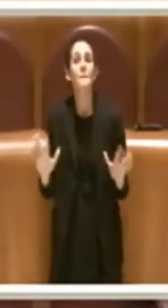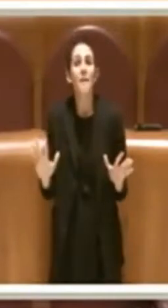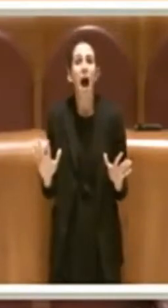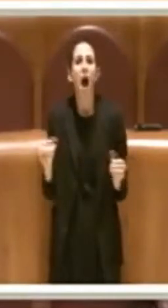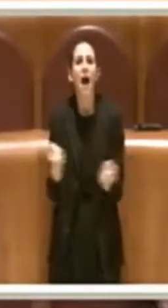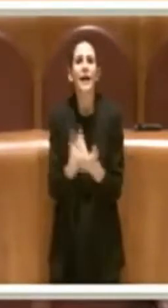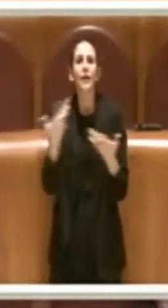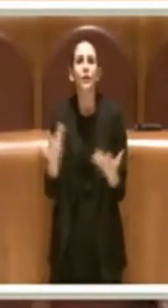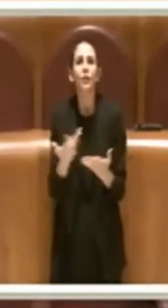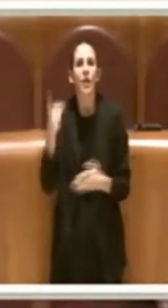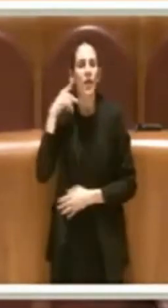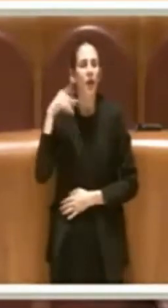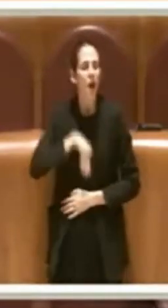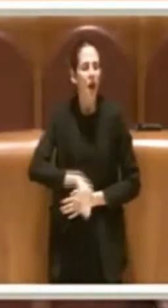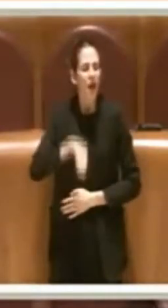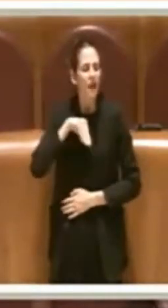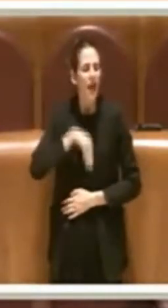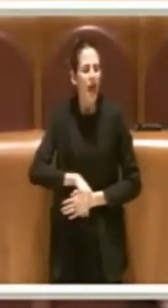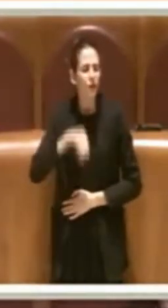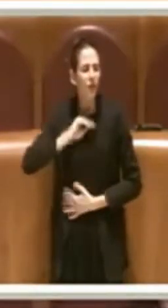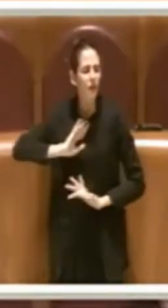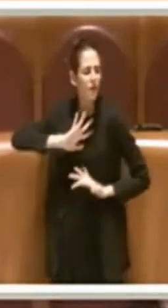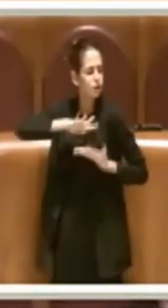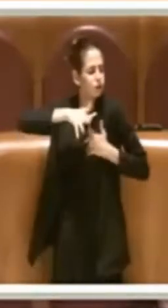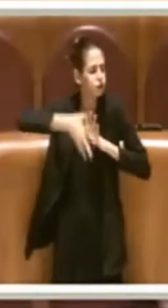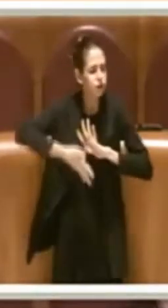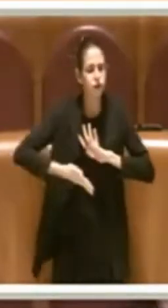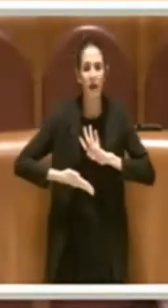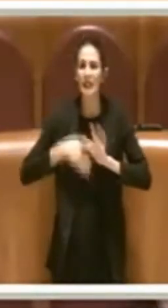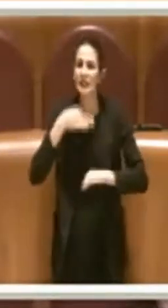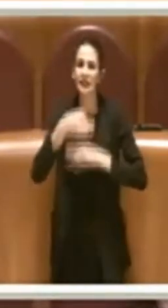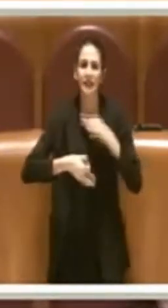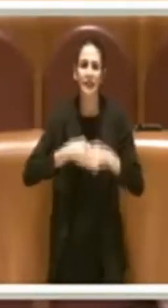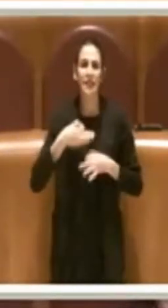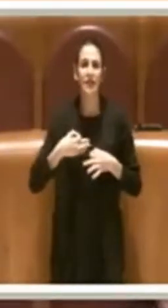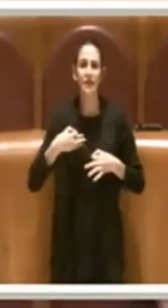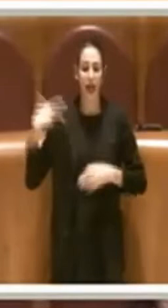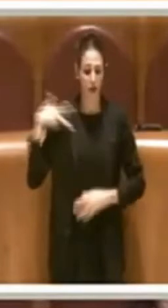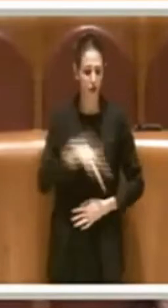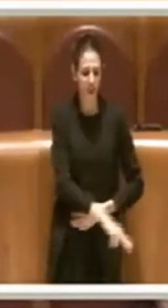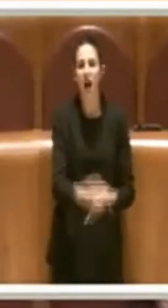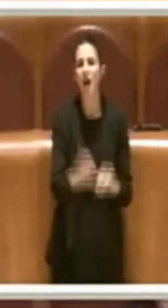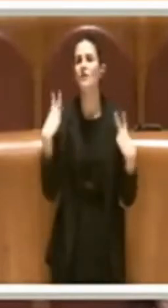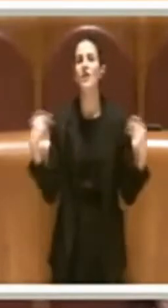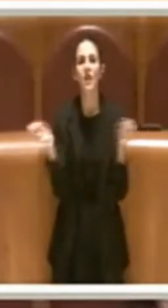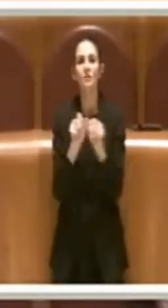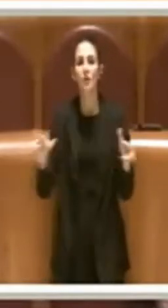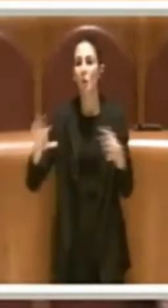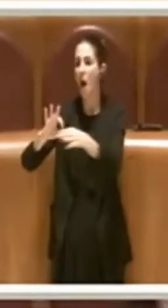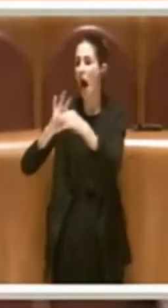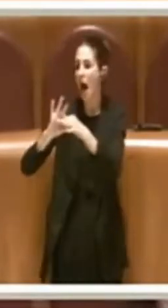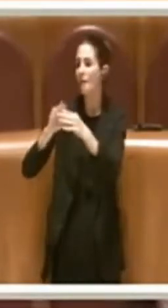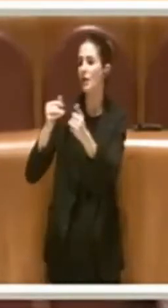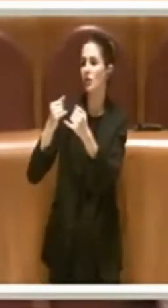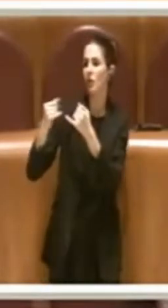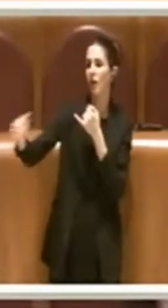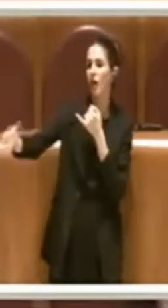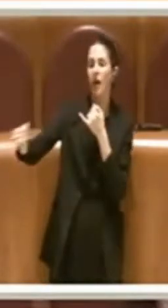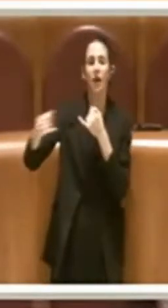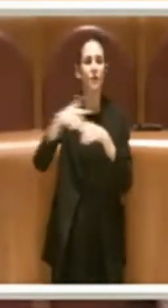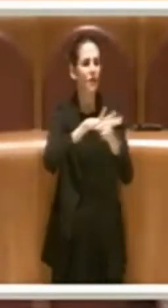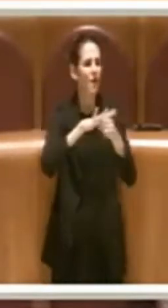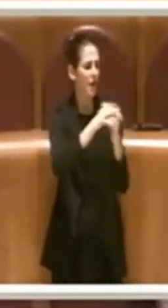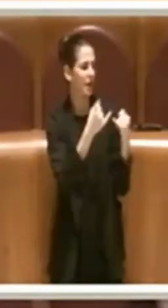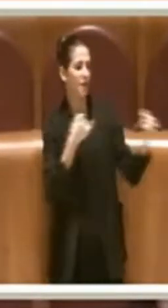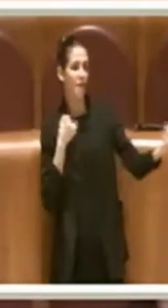realtà e delle tue relazioni sociali. Tra l'altro, consentitemi una nota un po' polemica,